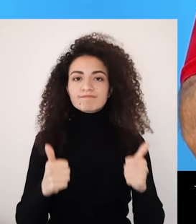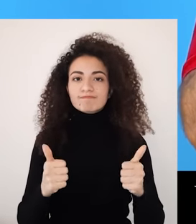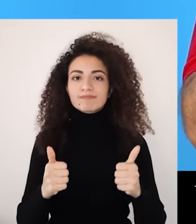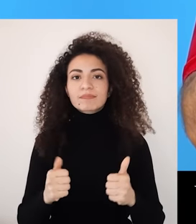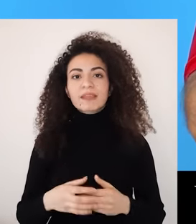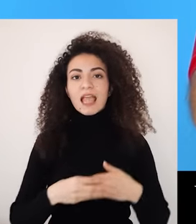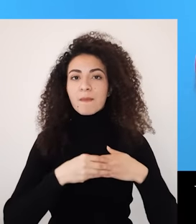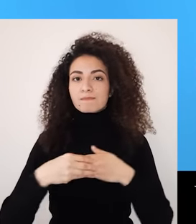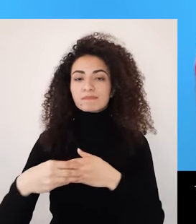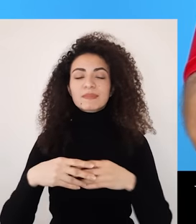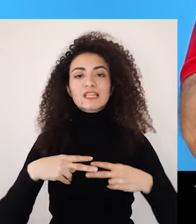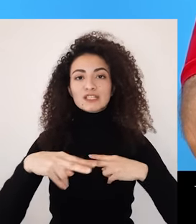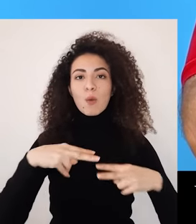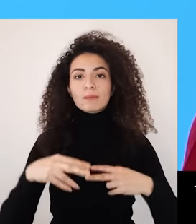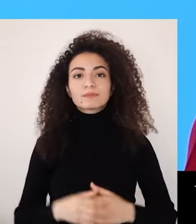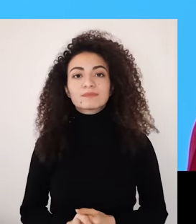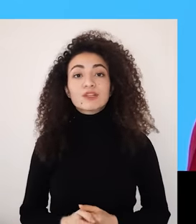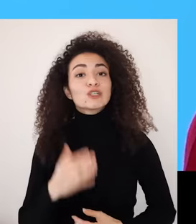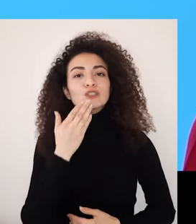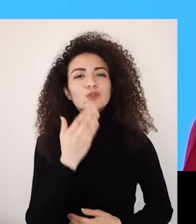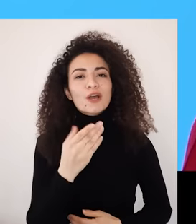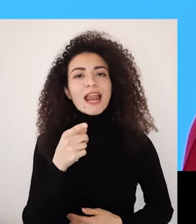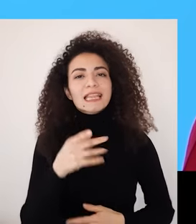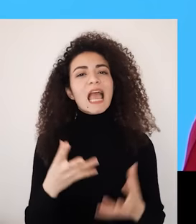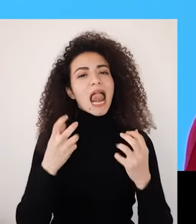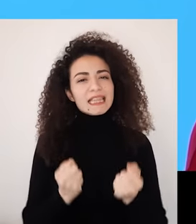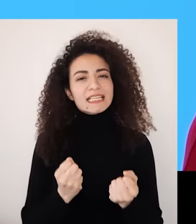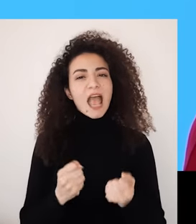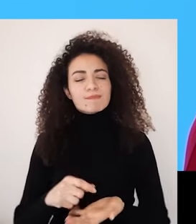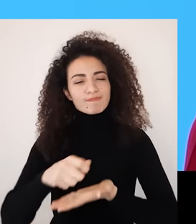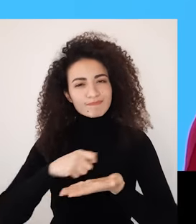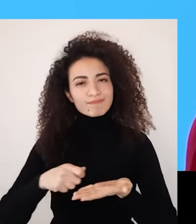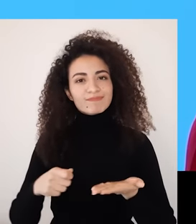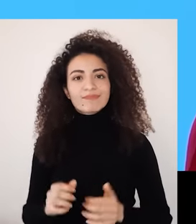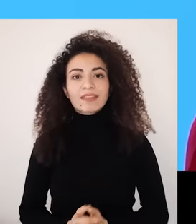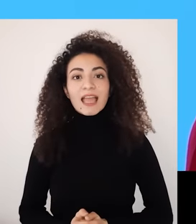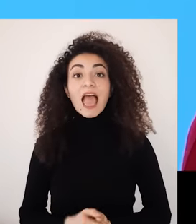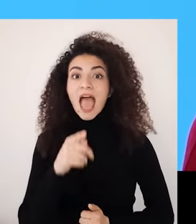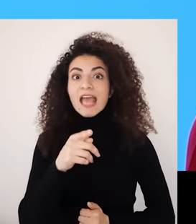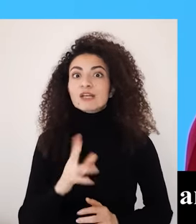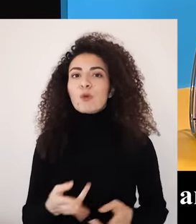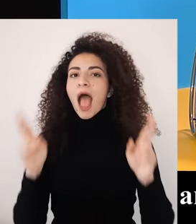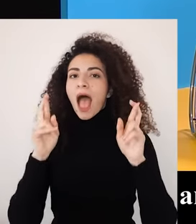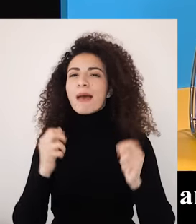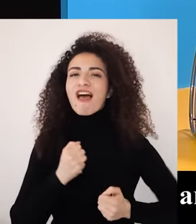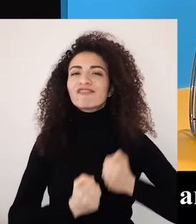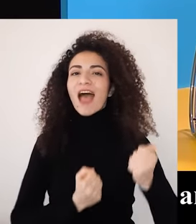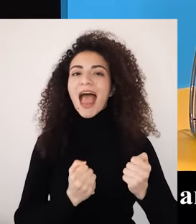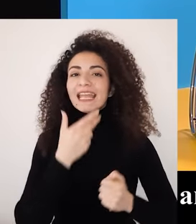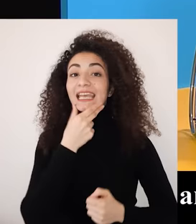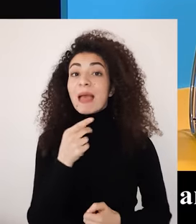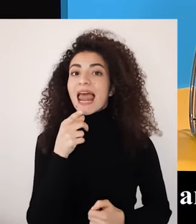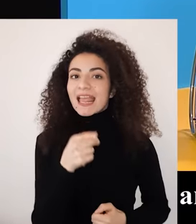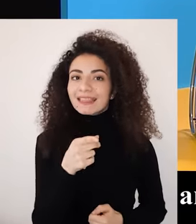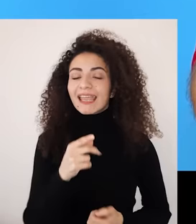هالحقيبة بإضافة أدوات جديدة لإله مع أكمل هالخطوات بنكون أكملنا القسم التحضيري من هالموك ووضعنا أساس